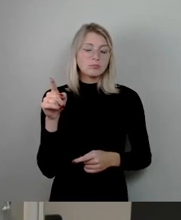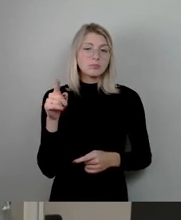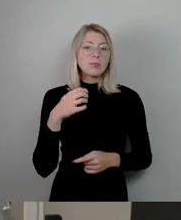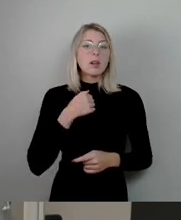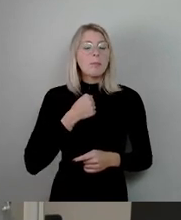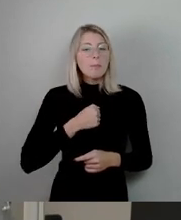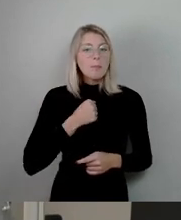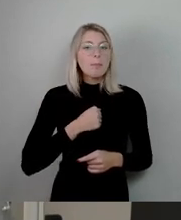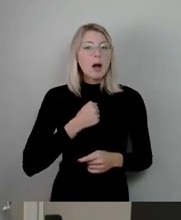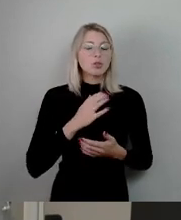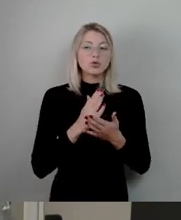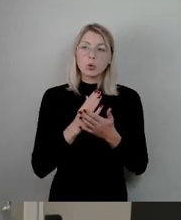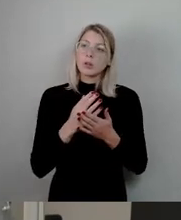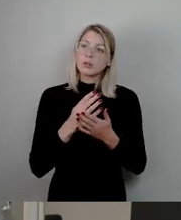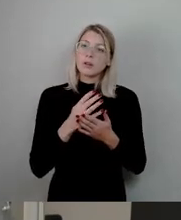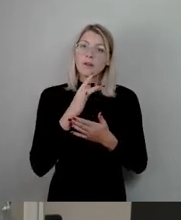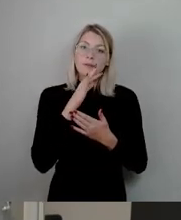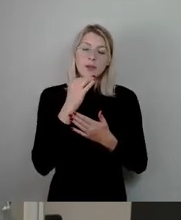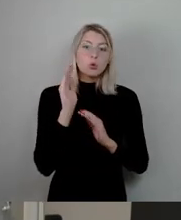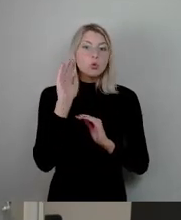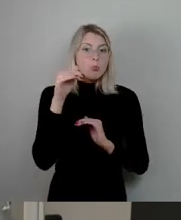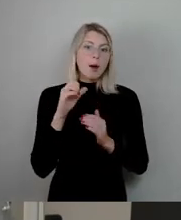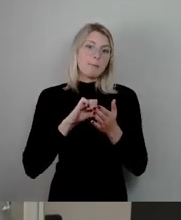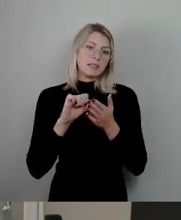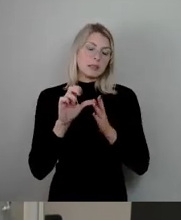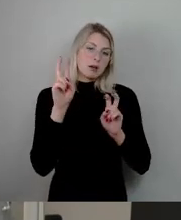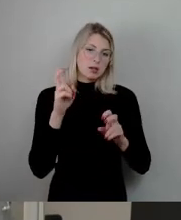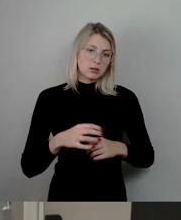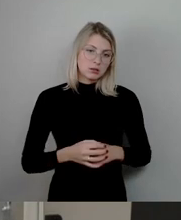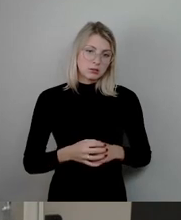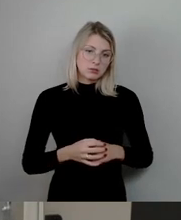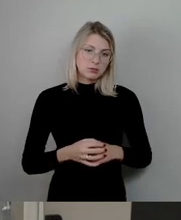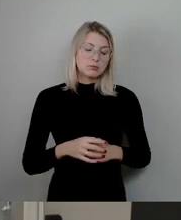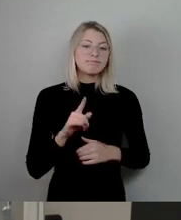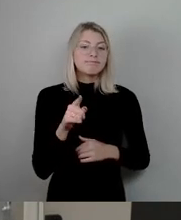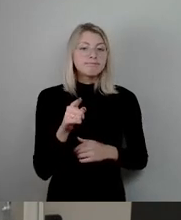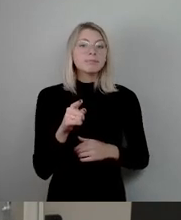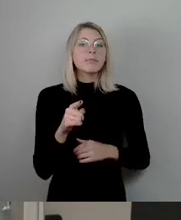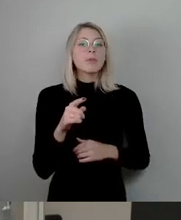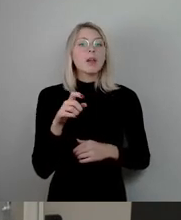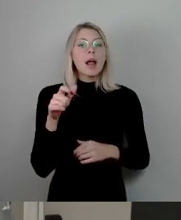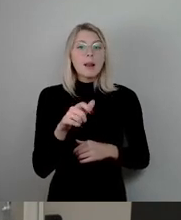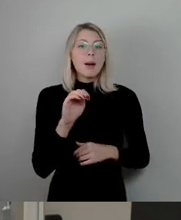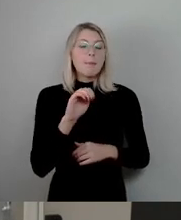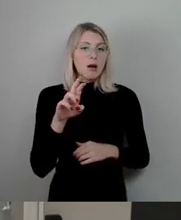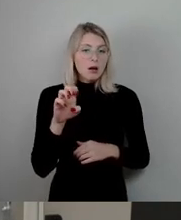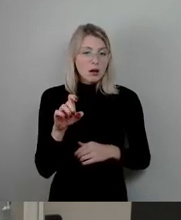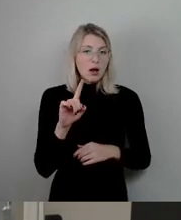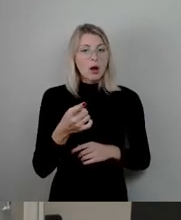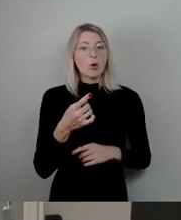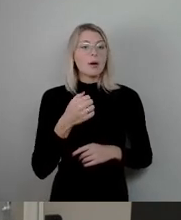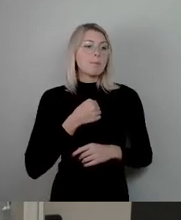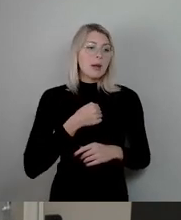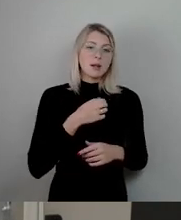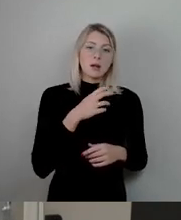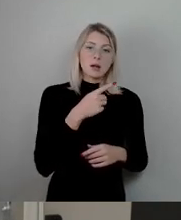bezahlt. Mehrfach. Und den Erwerb dieses Elbarmare würde uns als Stadt, oder auch dann die Bäder GmbH, je nachdem, was dann tut,